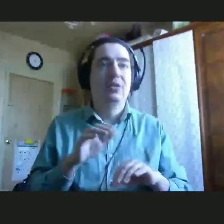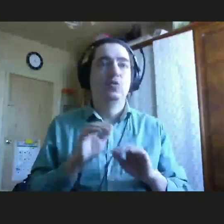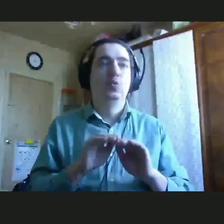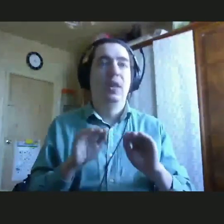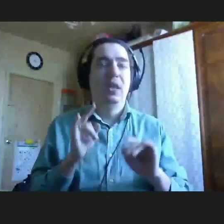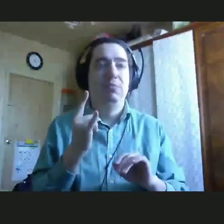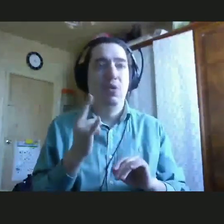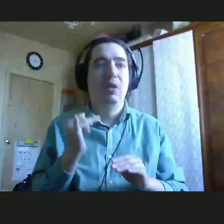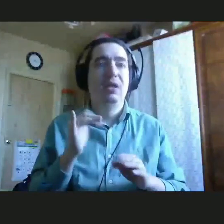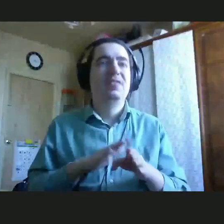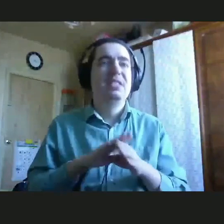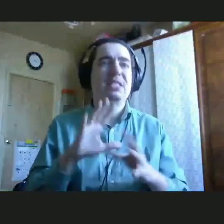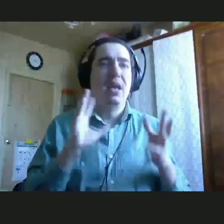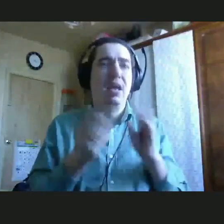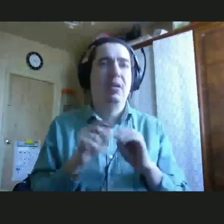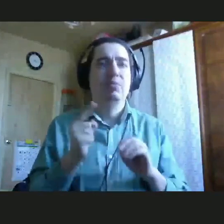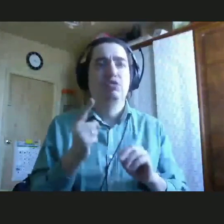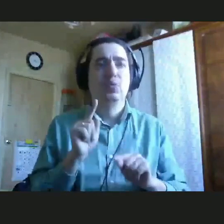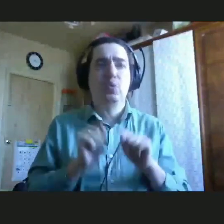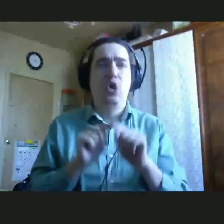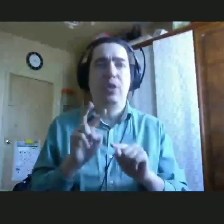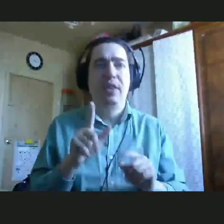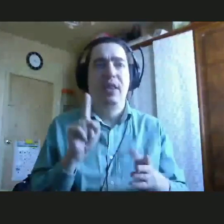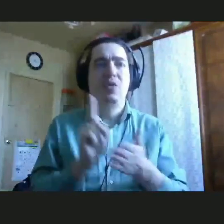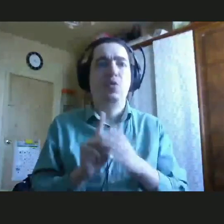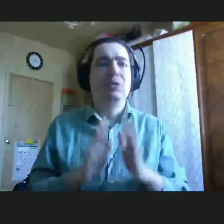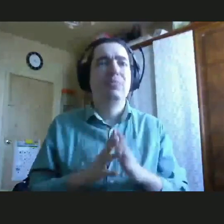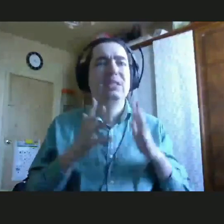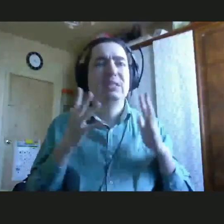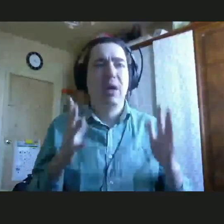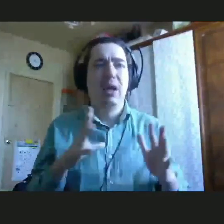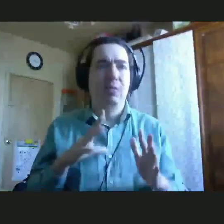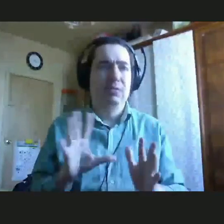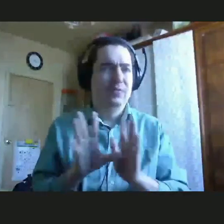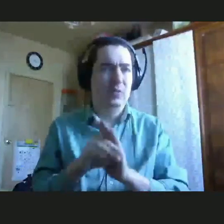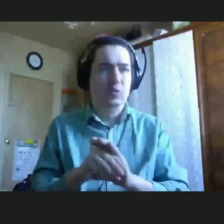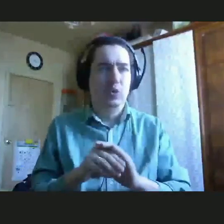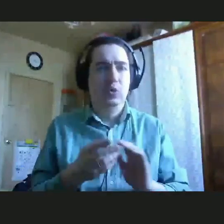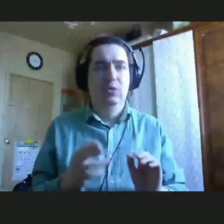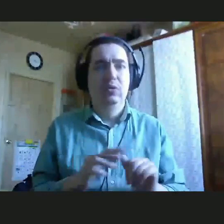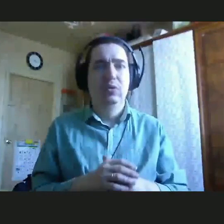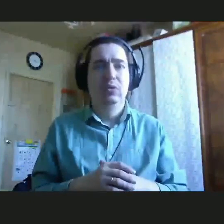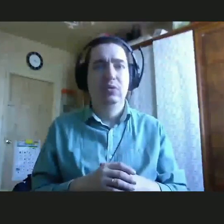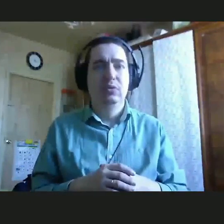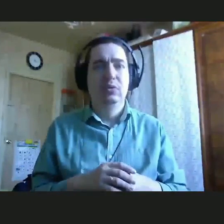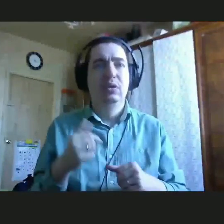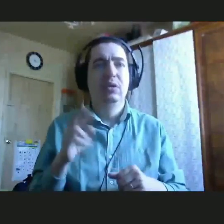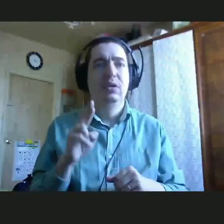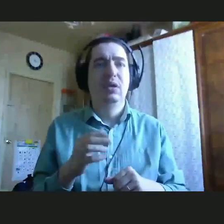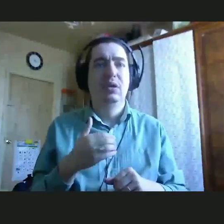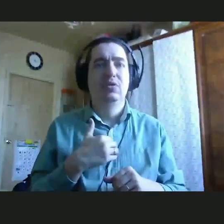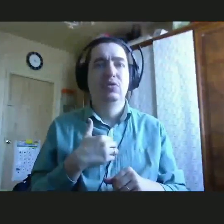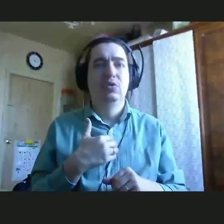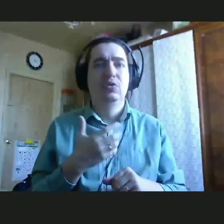ребенка, и в целом, почему родитель должен быть максимально включен. Я заранее хочу извиниться перед теми родителями, чьи